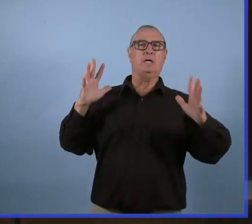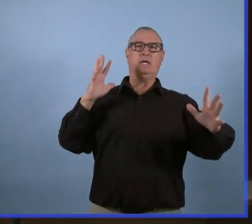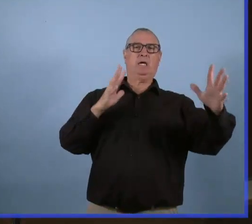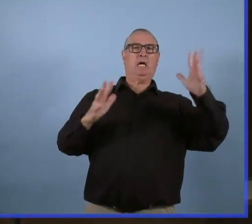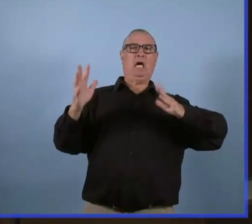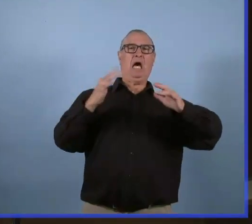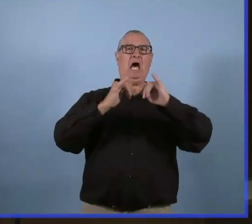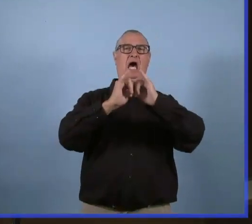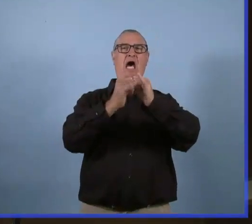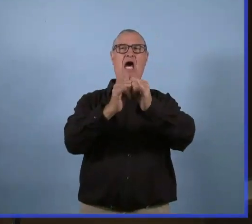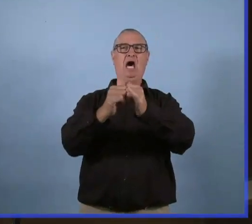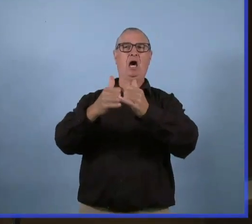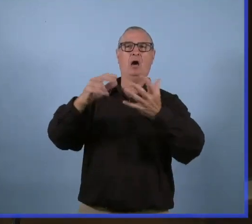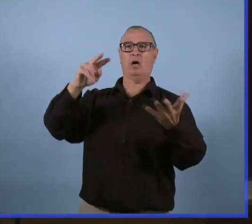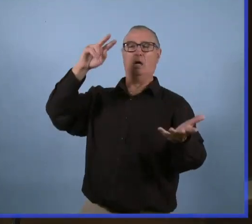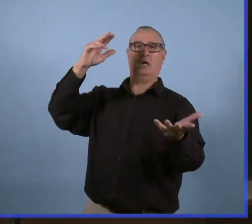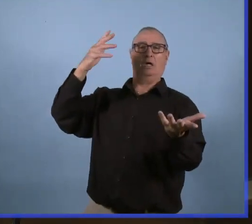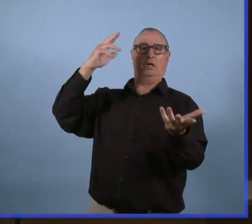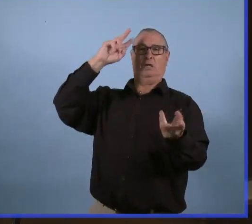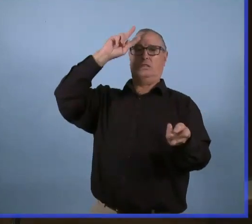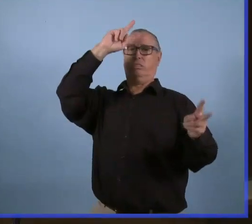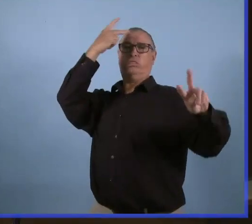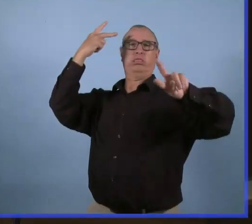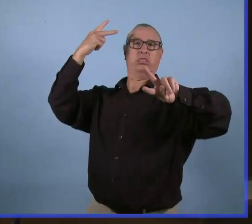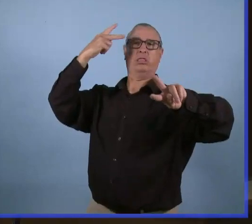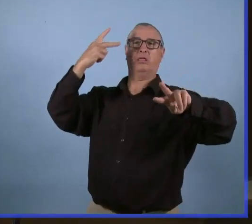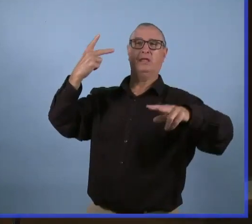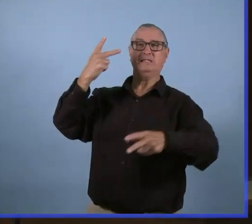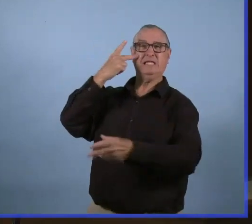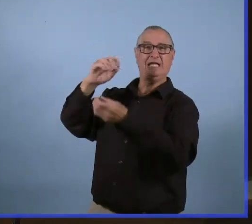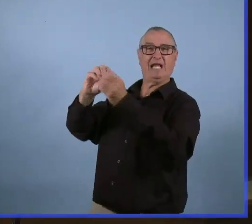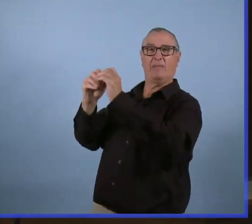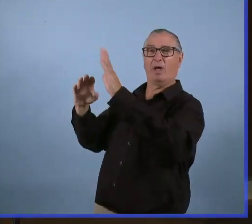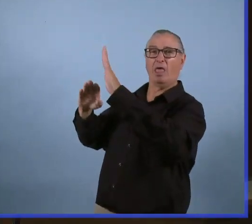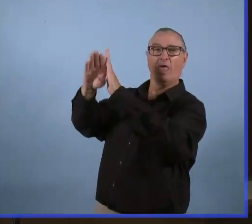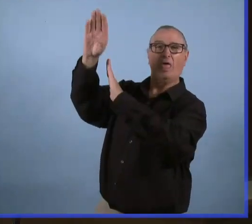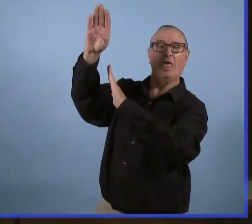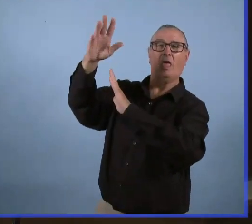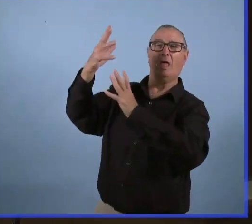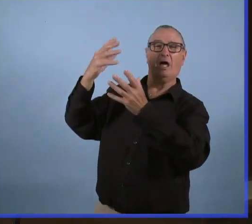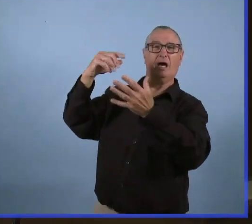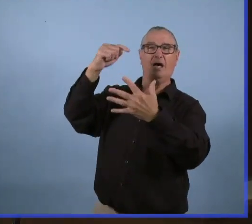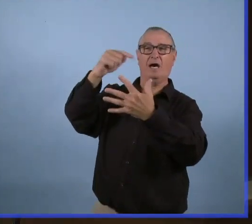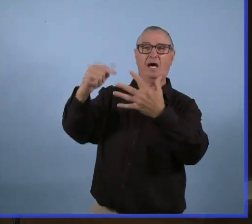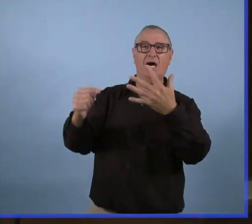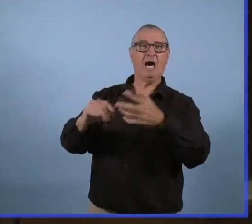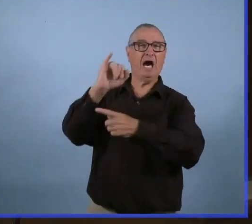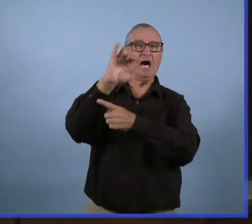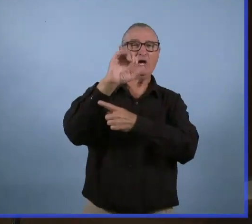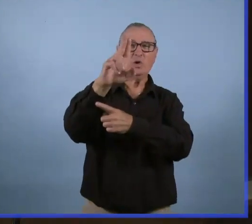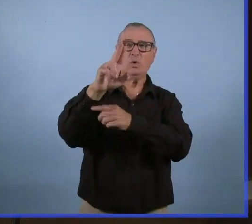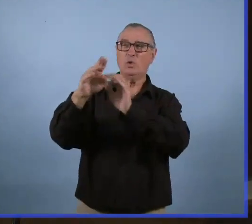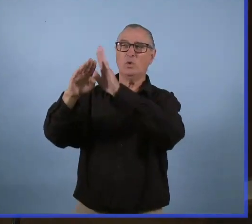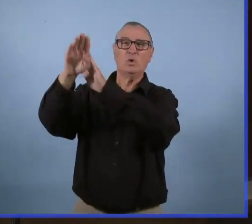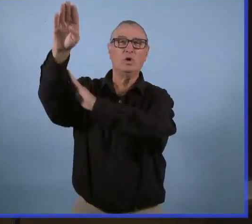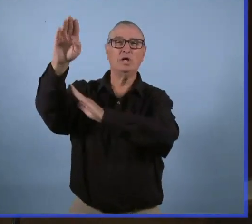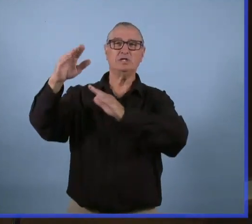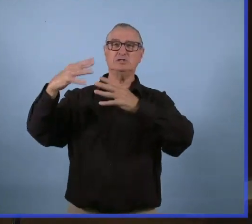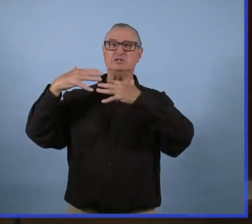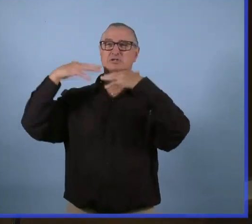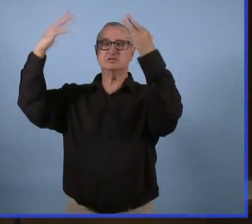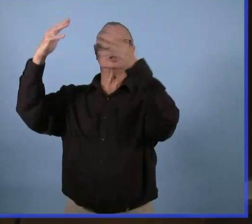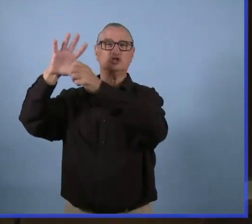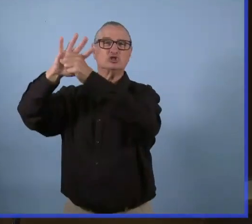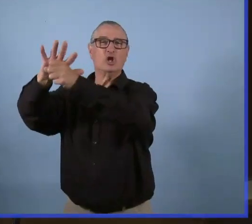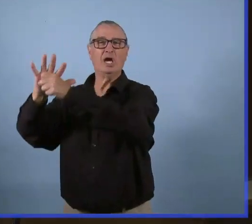irrationnel de lever les restrictions au 1er juillet parce qu'ils ne voient pas les indicateurs qui justifieraient